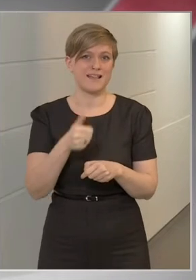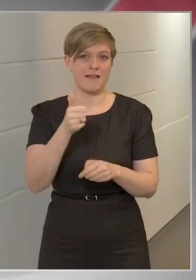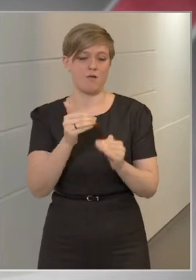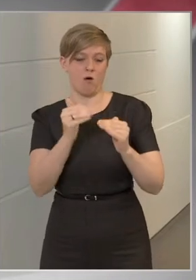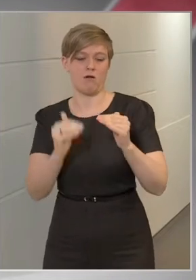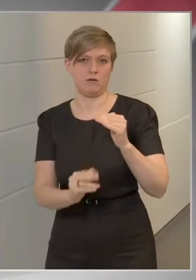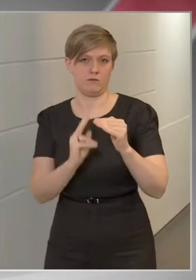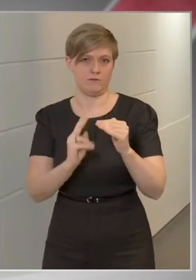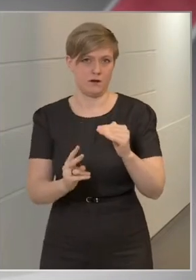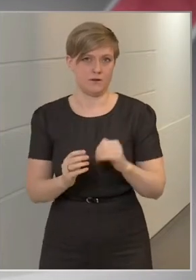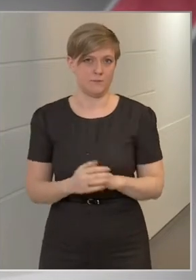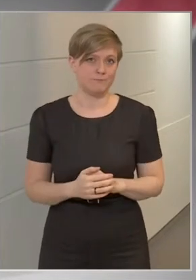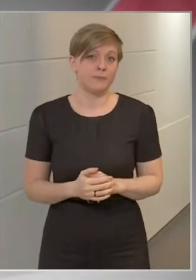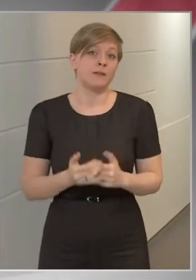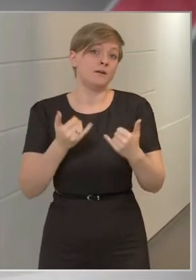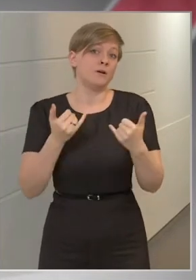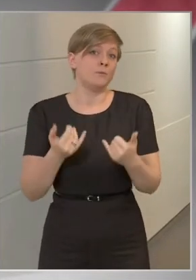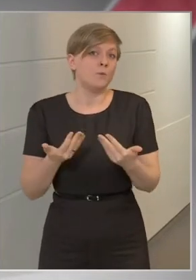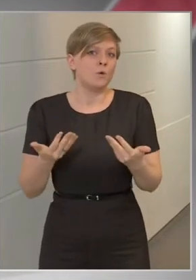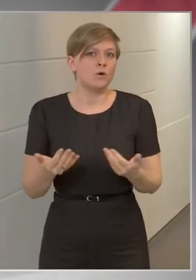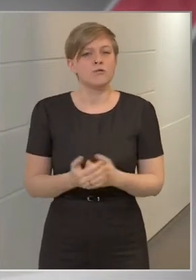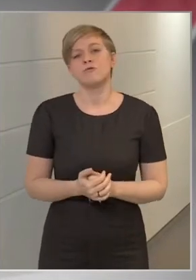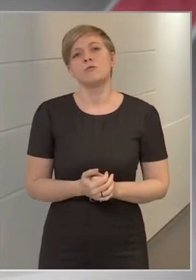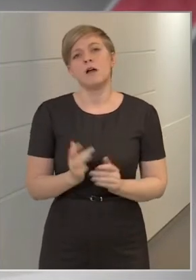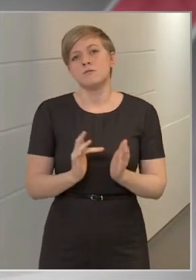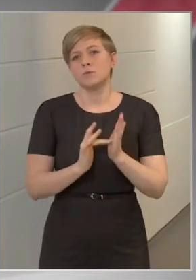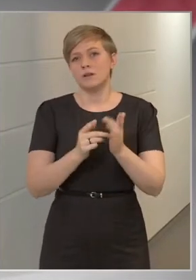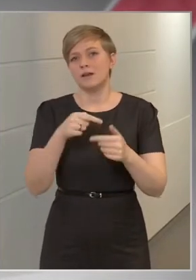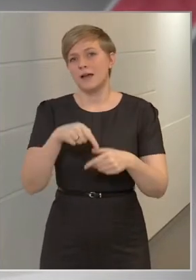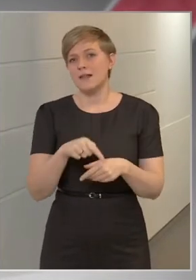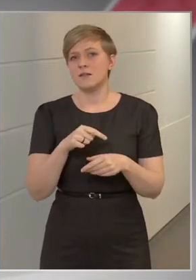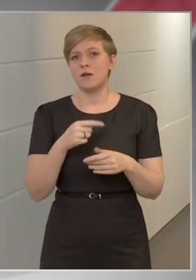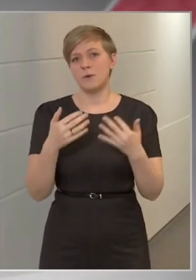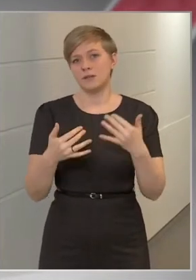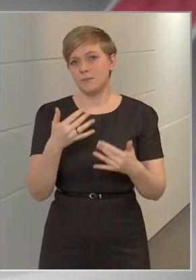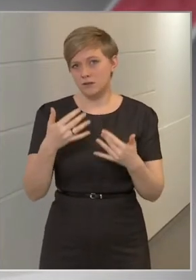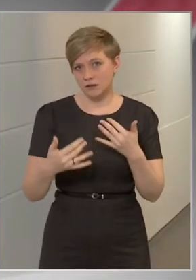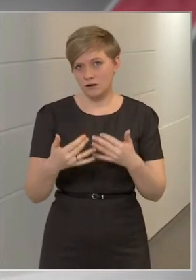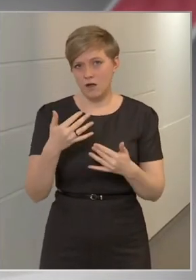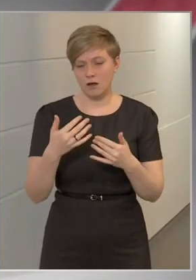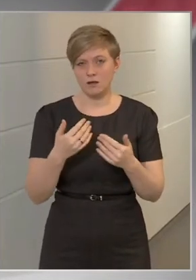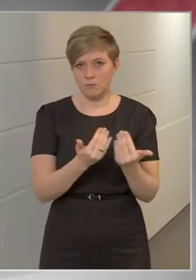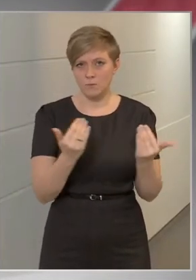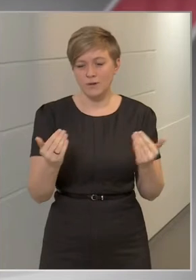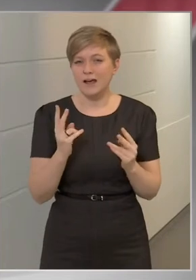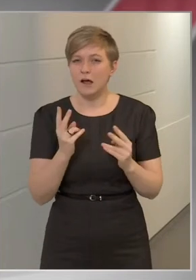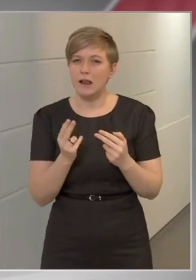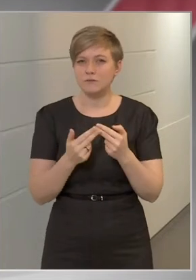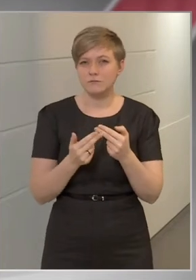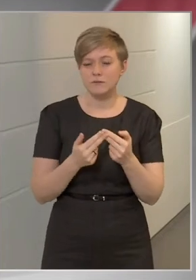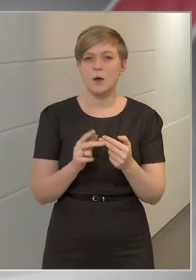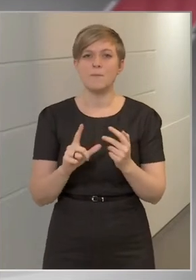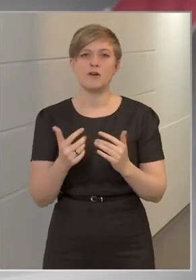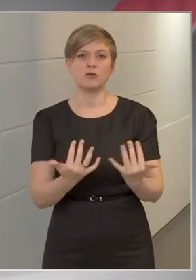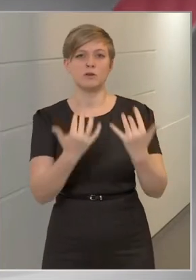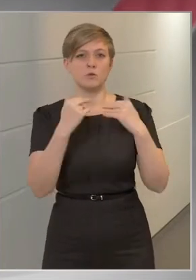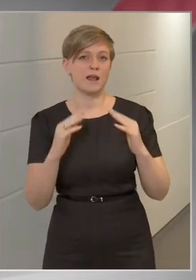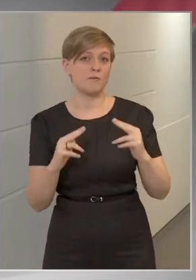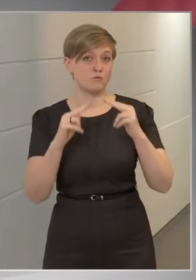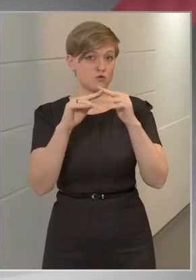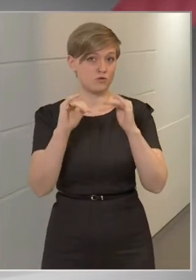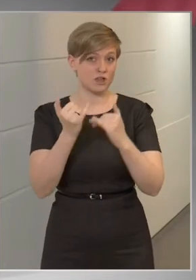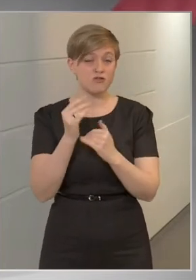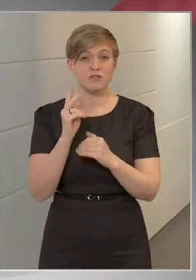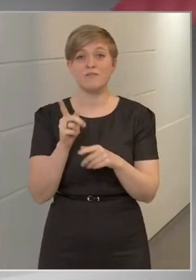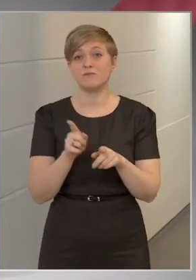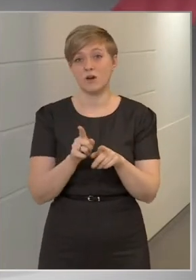alatt van. Most pedig azt mutatják ezek a matematikai modellek, hogy akár megközelíthetjük a második hullám csúcsát